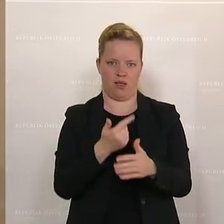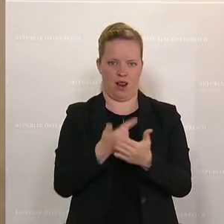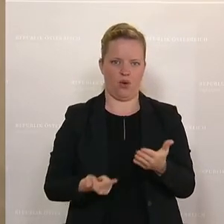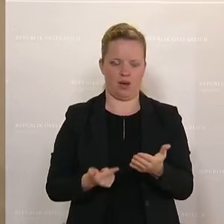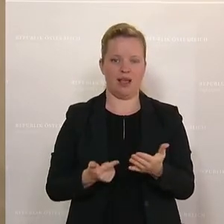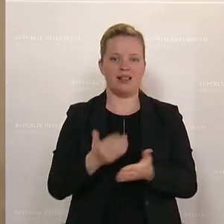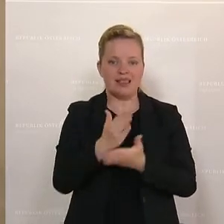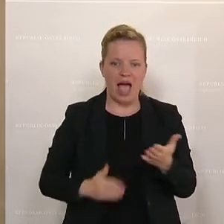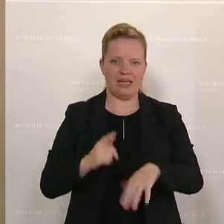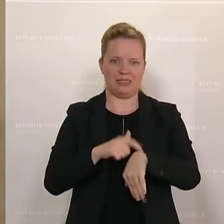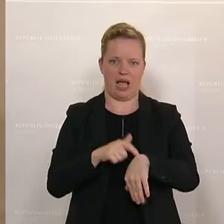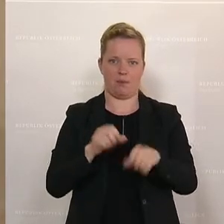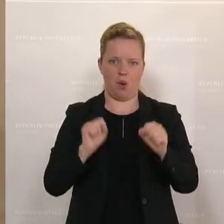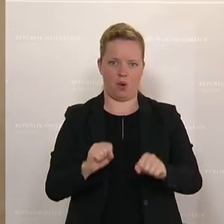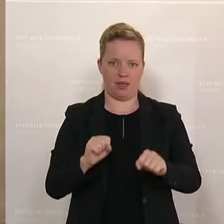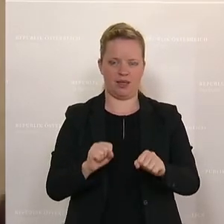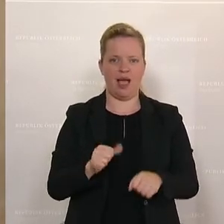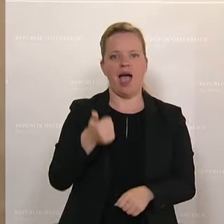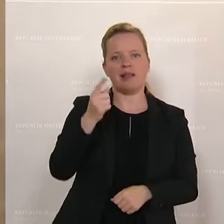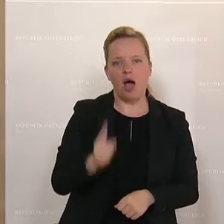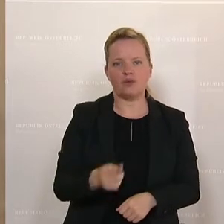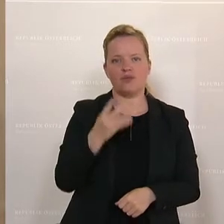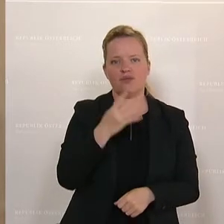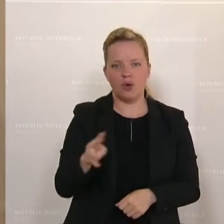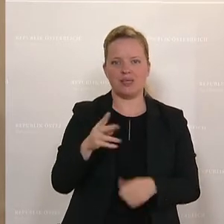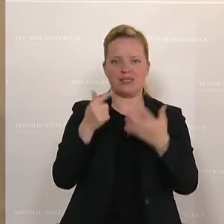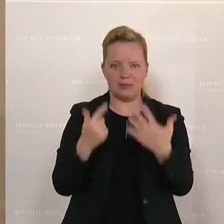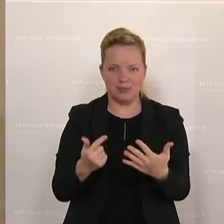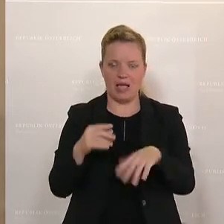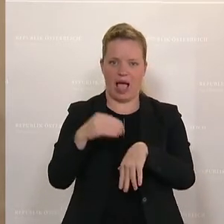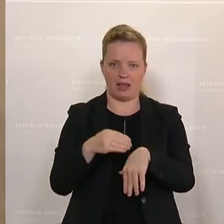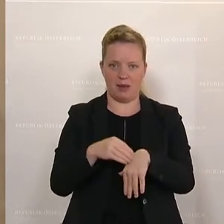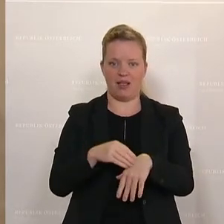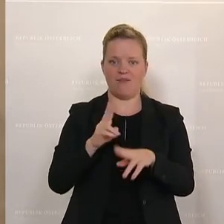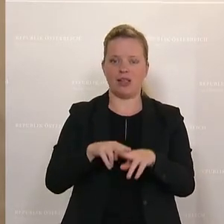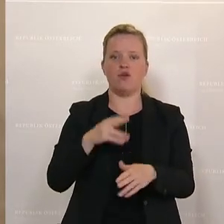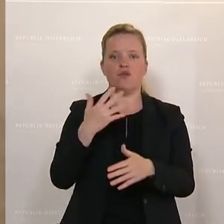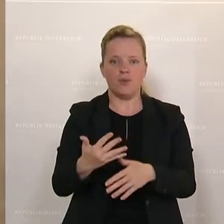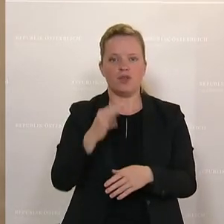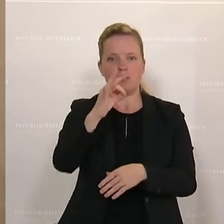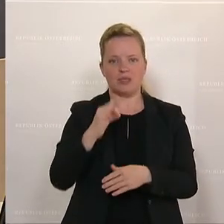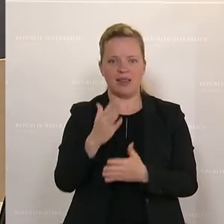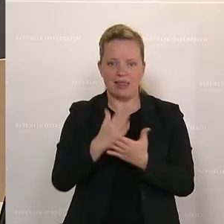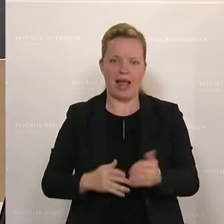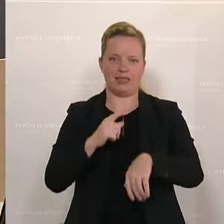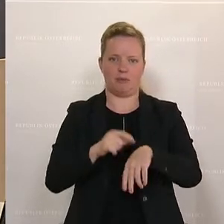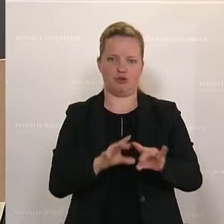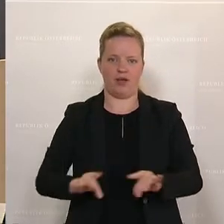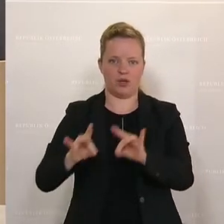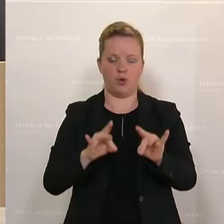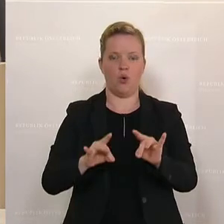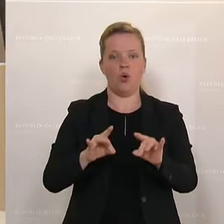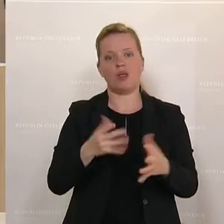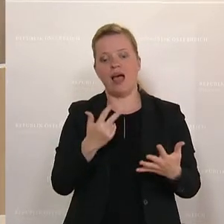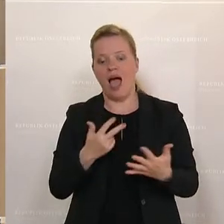ist, wo die Leute mit 1.417 Euro angemeldet werden, wenn sie 50 Prozent Teilzeit beschäftigt werden, und dort ziehen wir noch 800